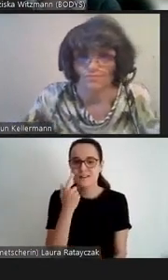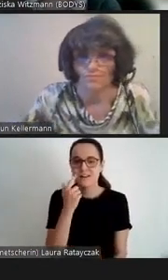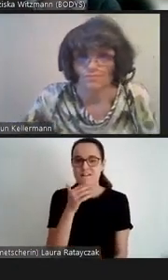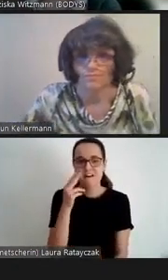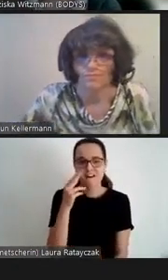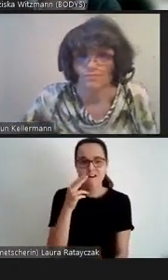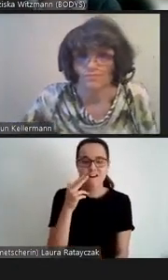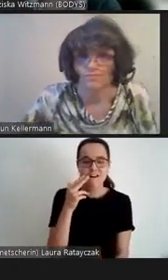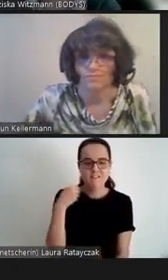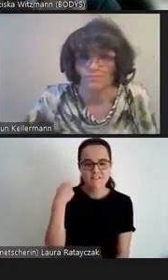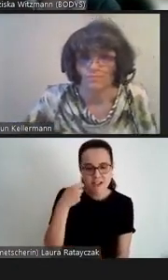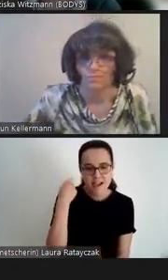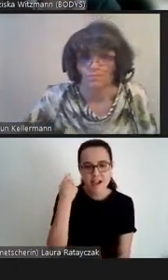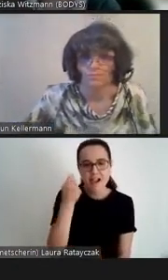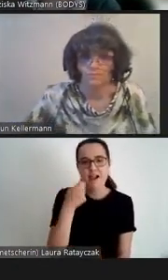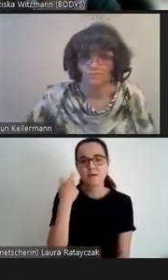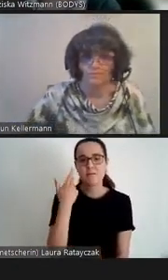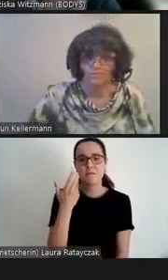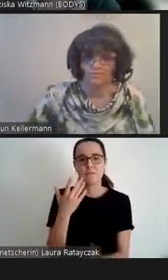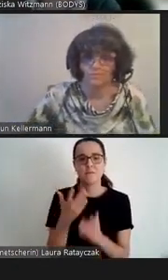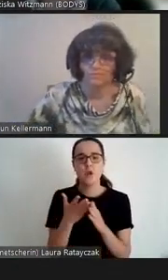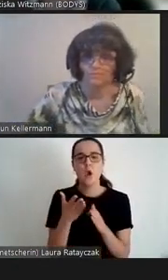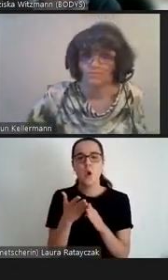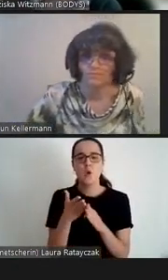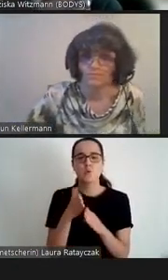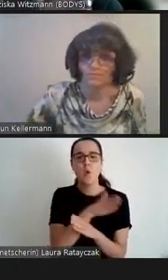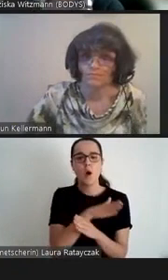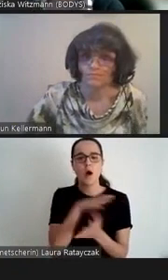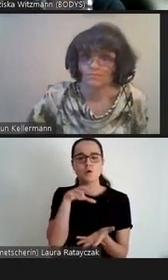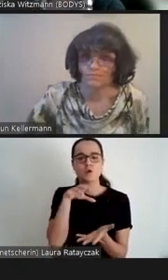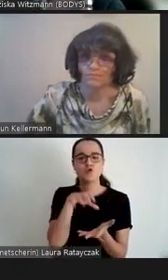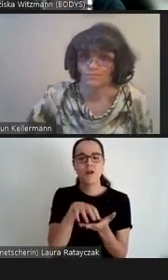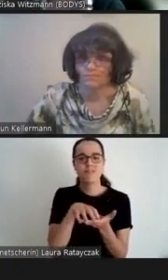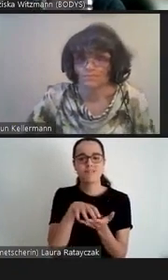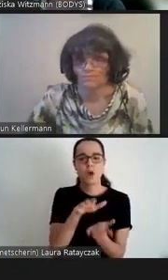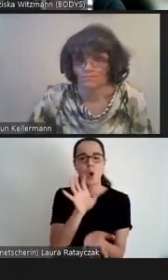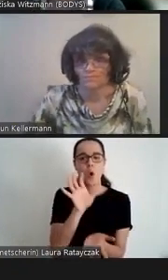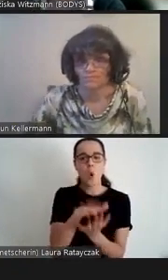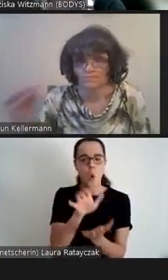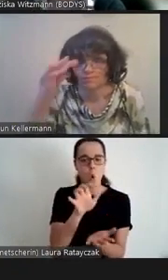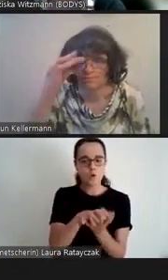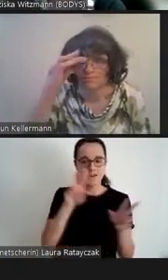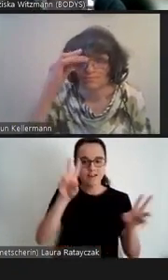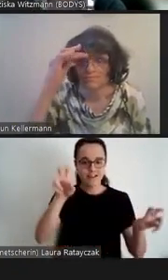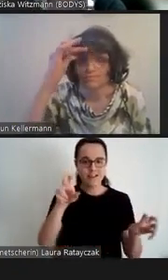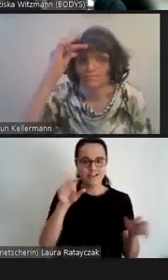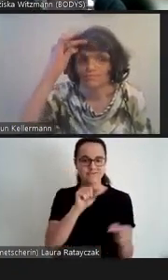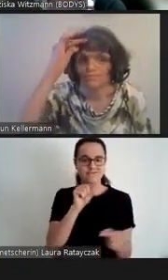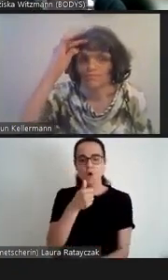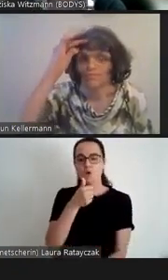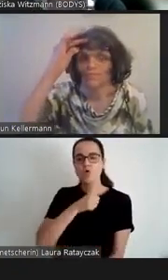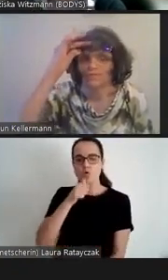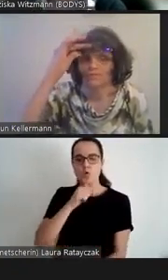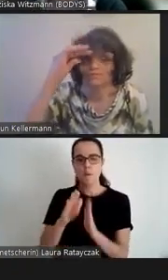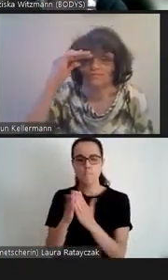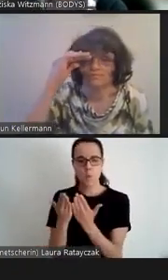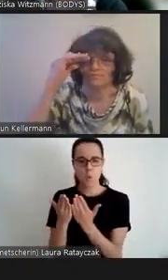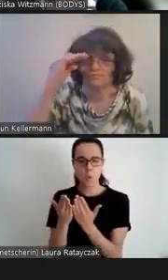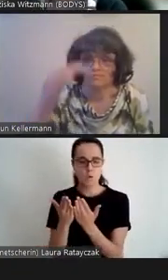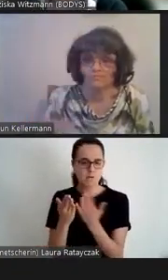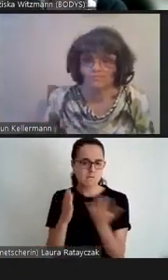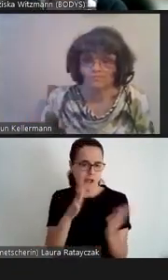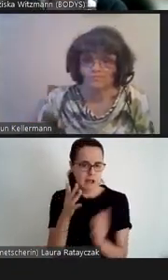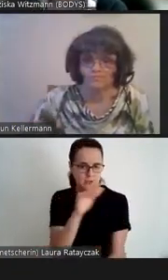genannt. Die Vorstadt-Krokodile, ein Jugendbuch, das einige von uns, glaube ich,